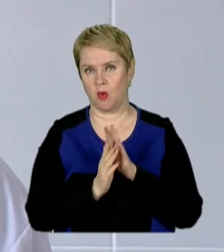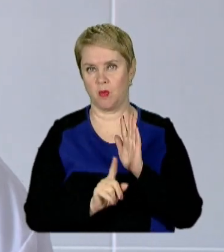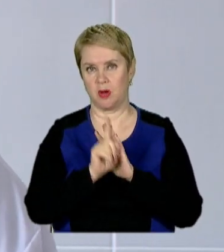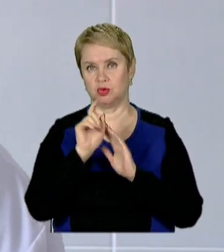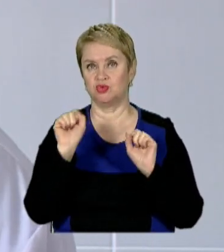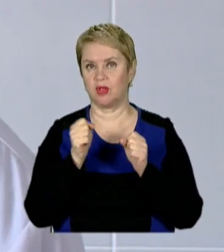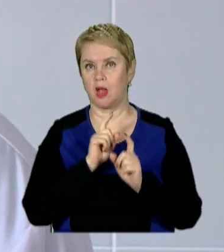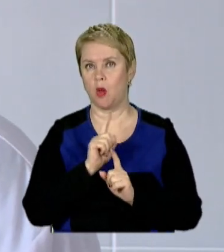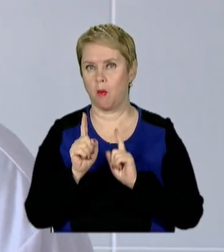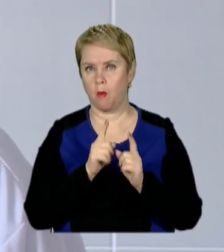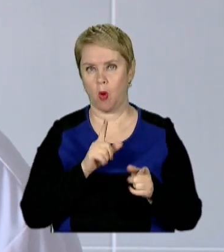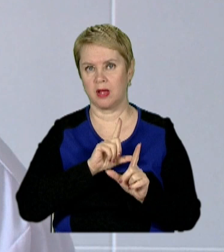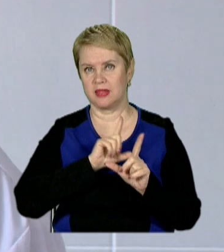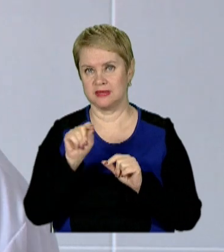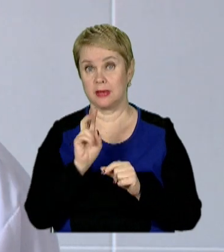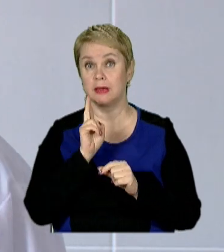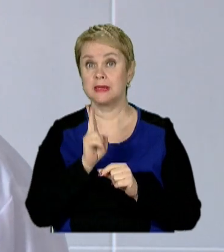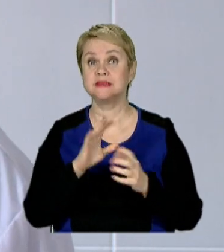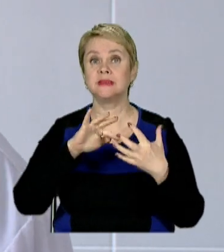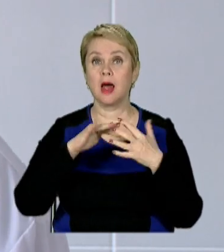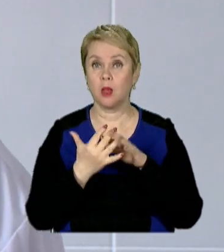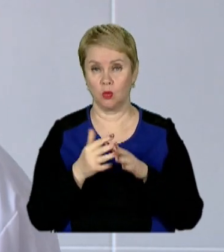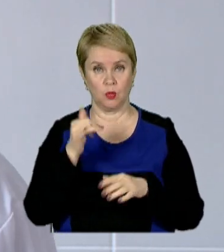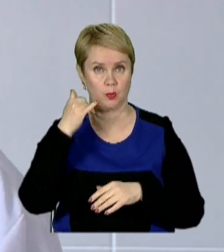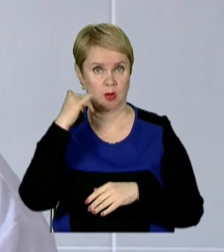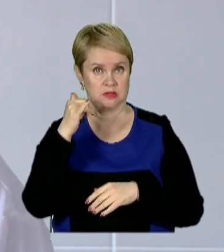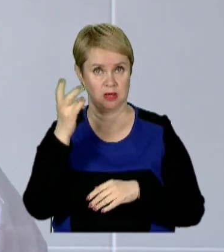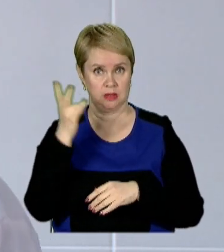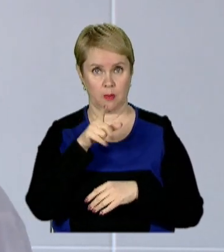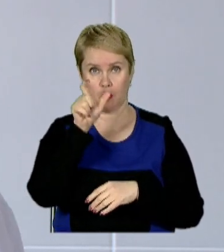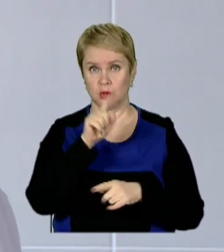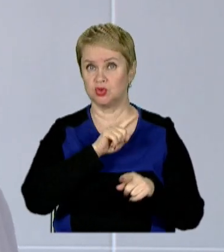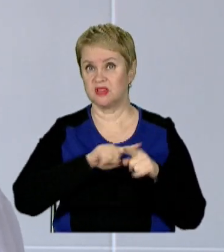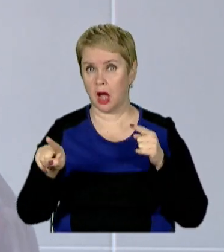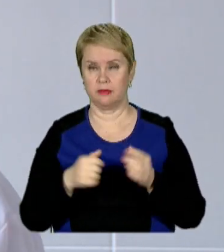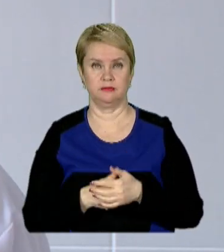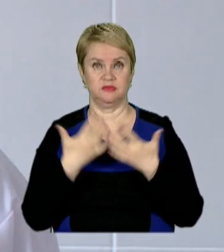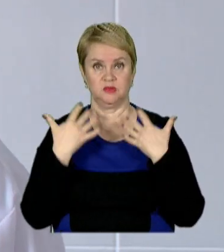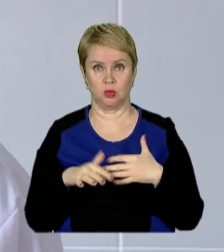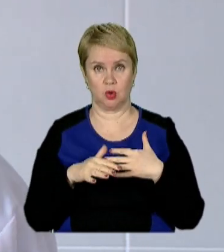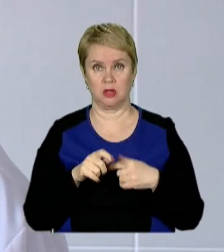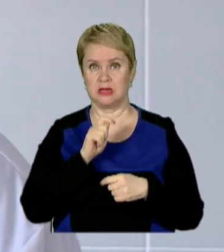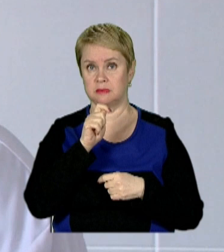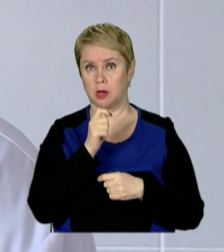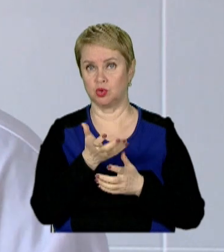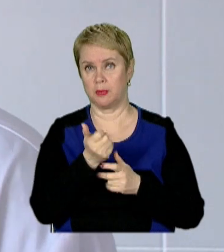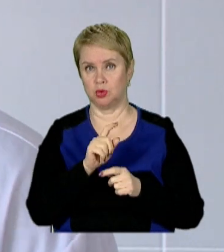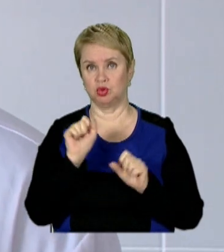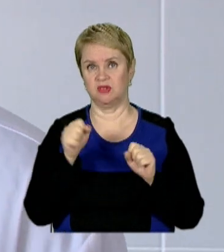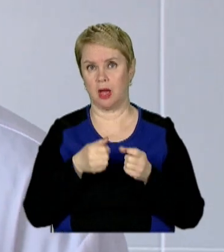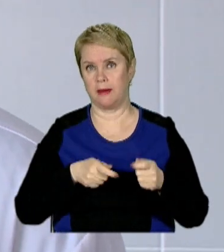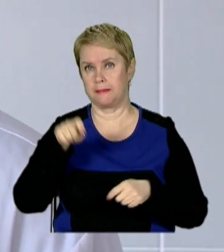їздити швидка допомога в селу прямо. Позвонив, треба пацієнту швидка. Все, диспетчер прийняв, швидка